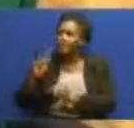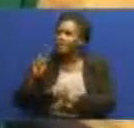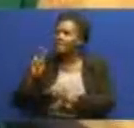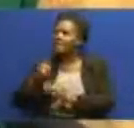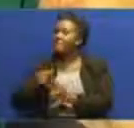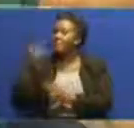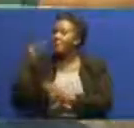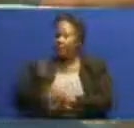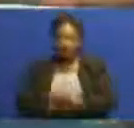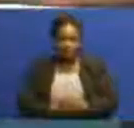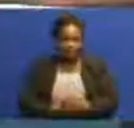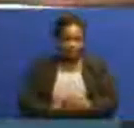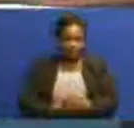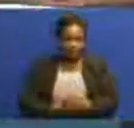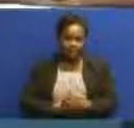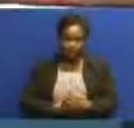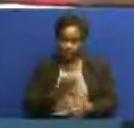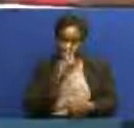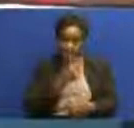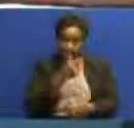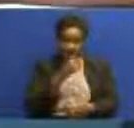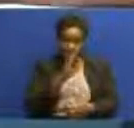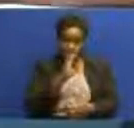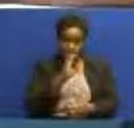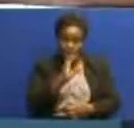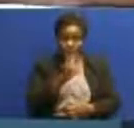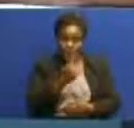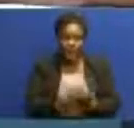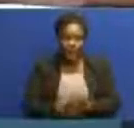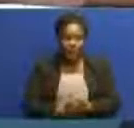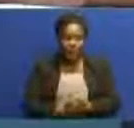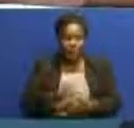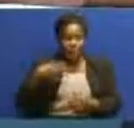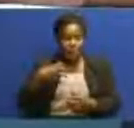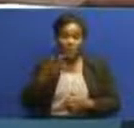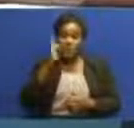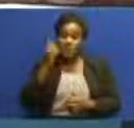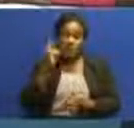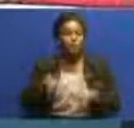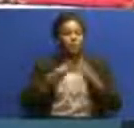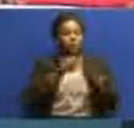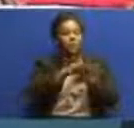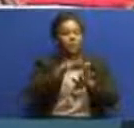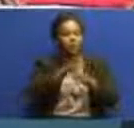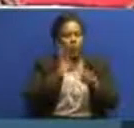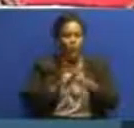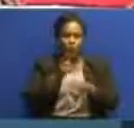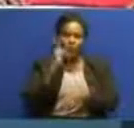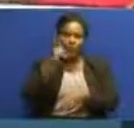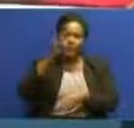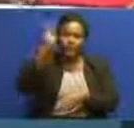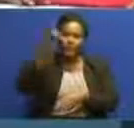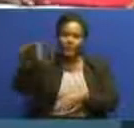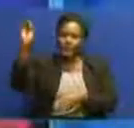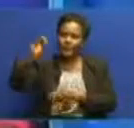Na mtazo maji wa TBC wan huyo ni waziru wa Nishati Dr. Medad Kalemani ya kitoofa fanuzi. Na. Tuangaze sasa reporti